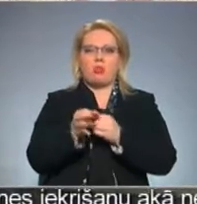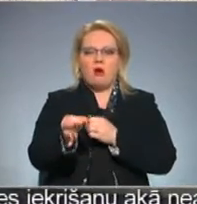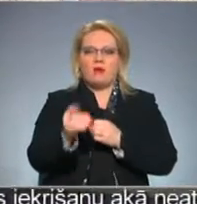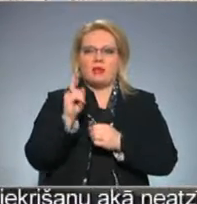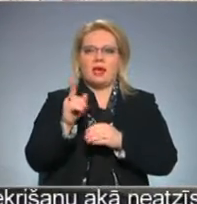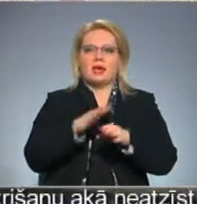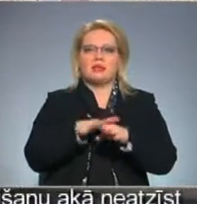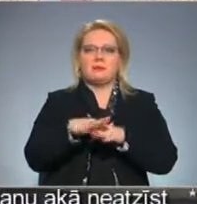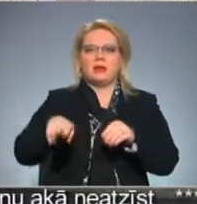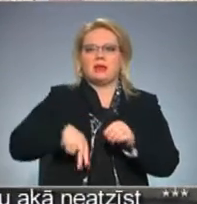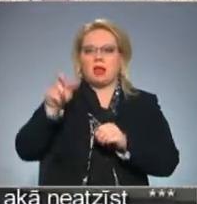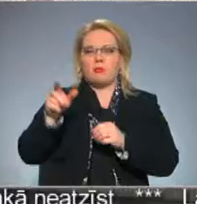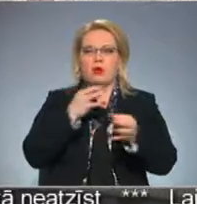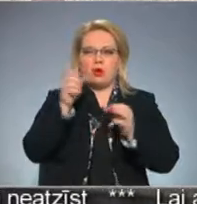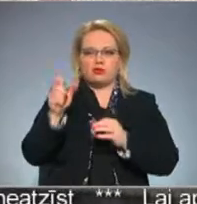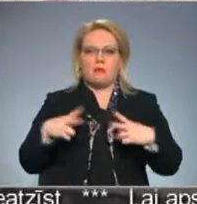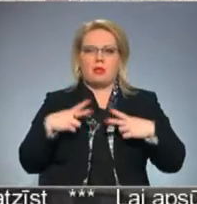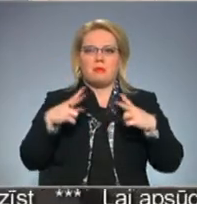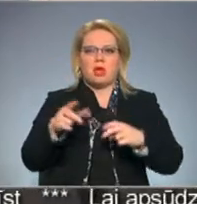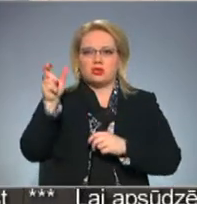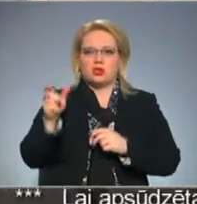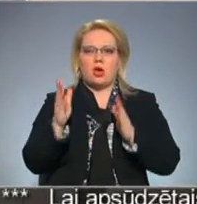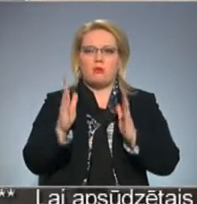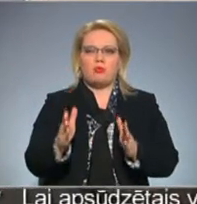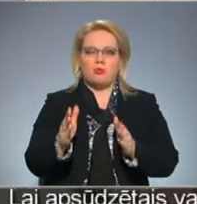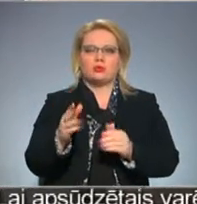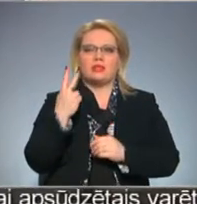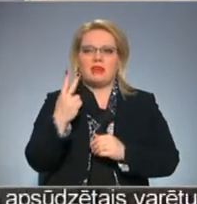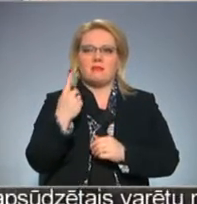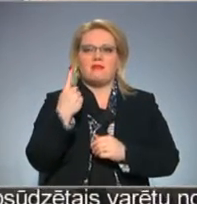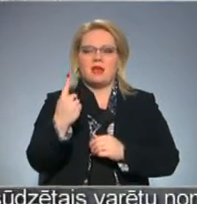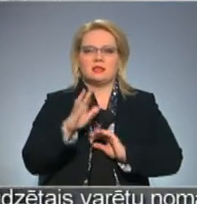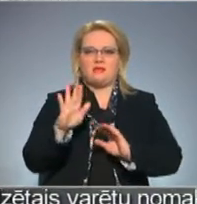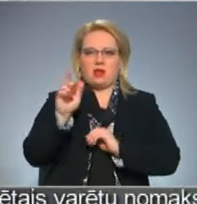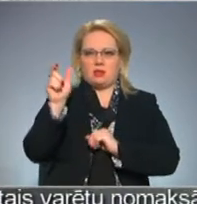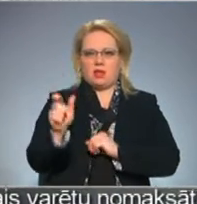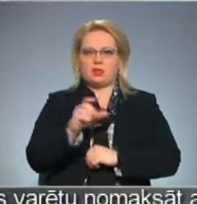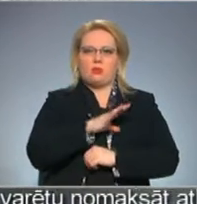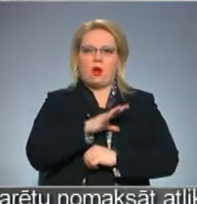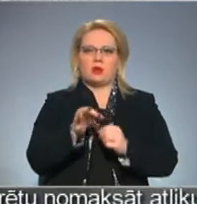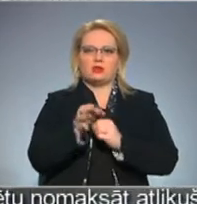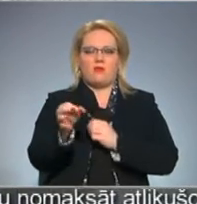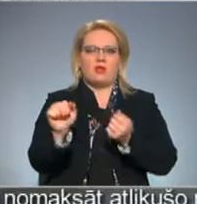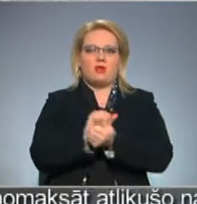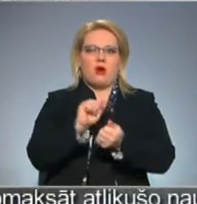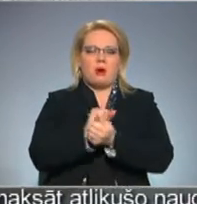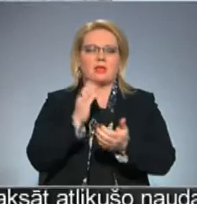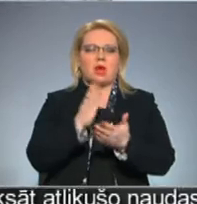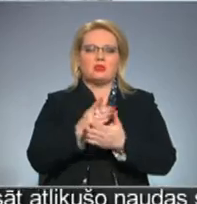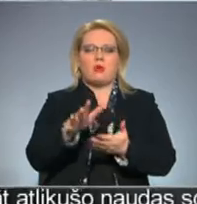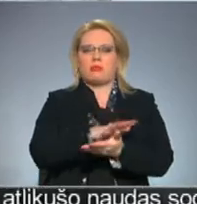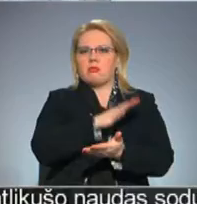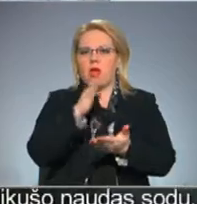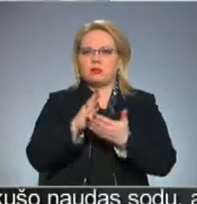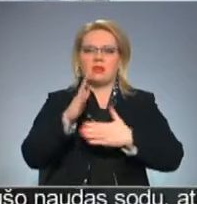tikai konsultants, bet priekšsādātājiem jau tuvākajā laikā būs nevaras divi, bet viens vietnieks. Ogras novidā gan dokumentu esot tik daudz,